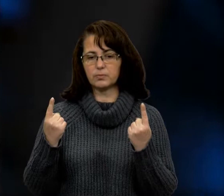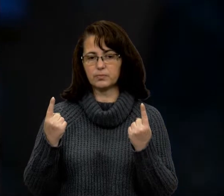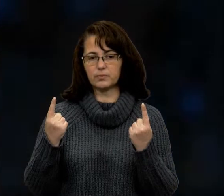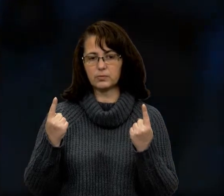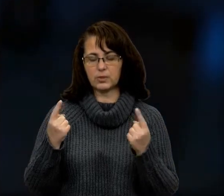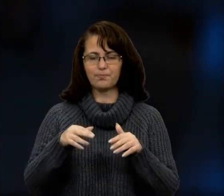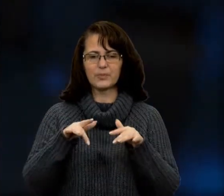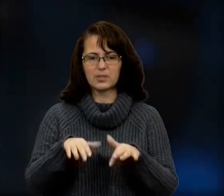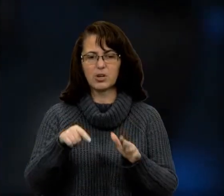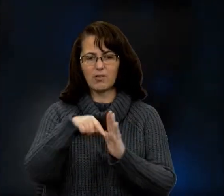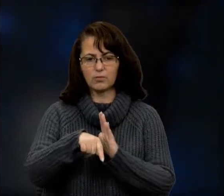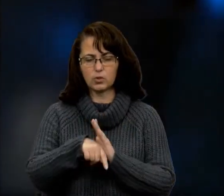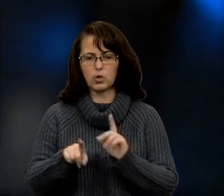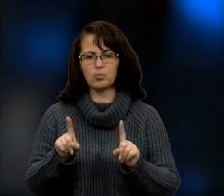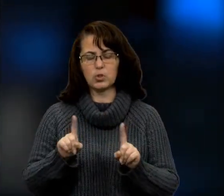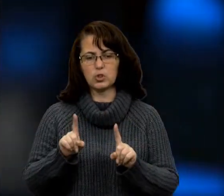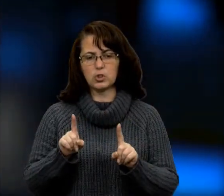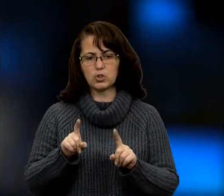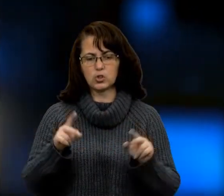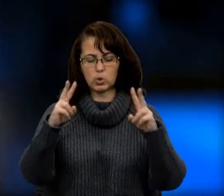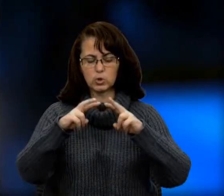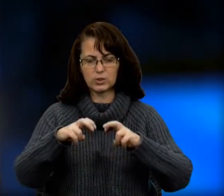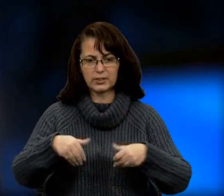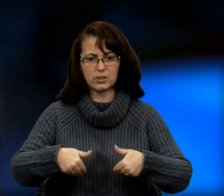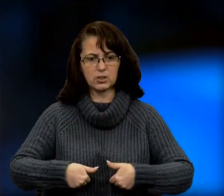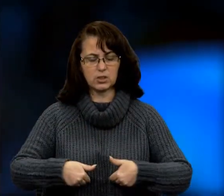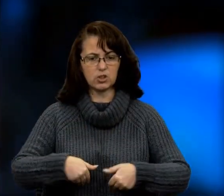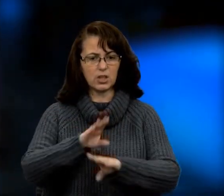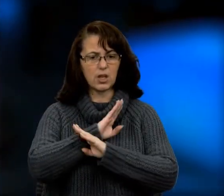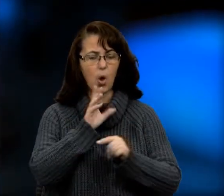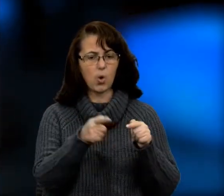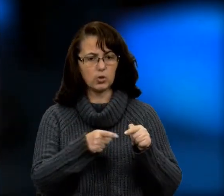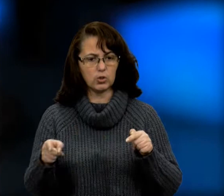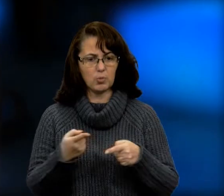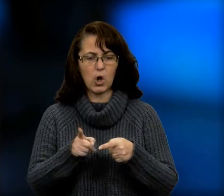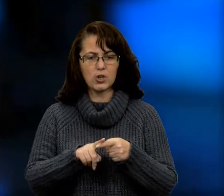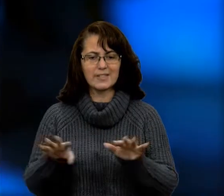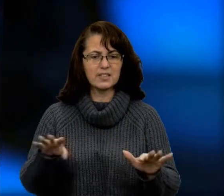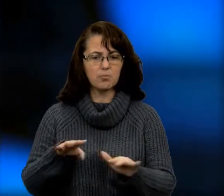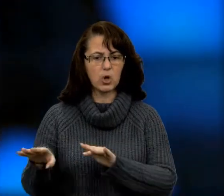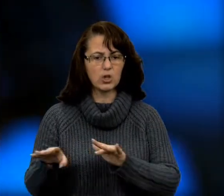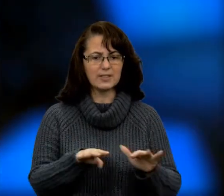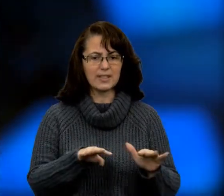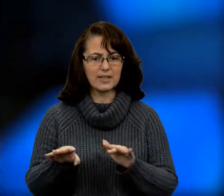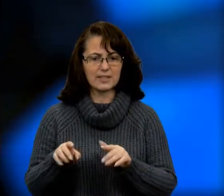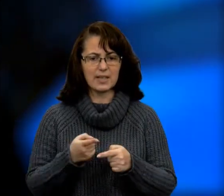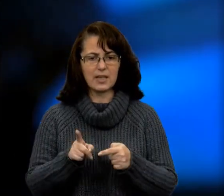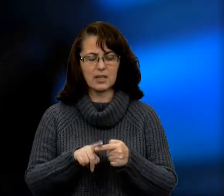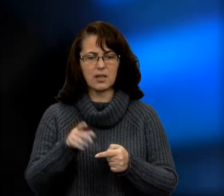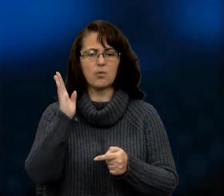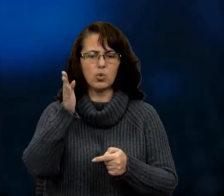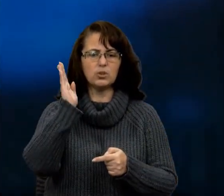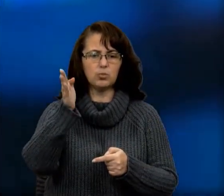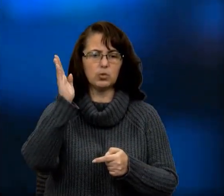Справа в тому, що дослідженням голодомору – це процес, який буде і